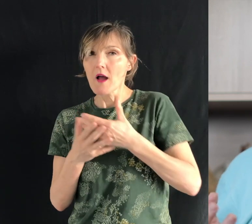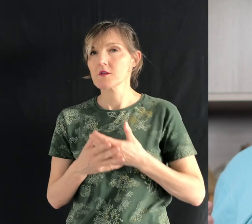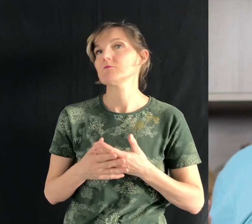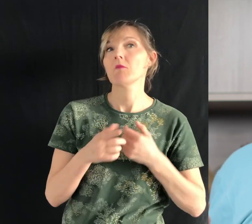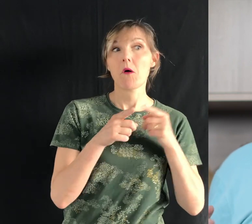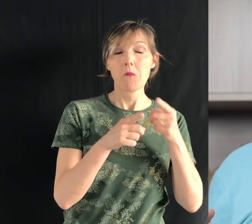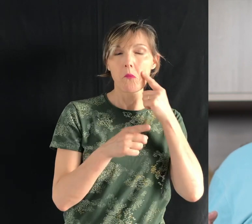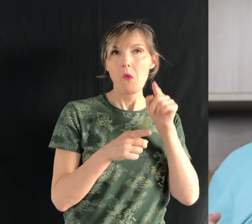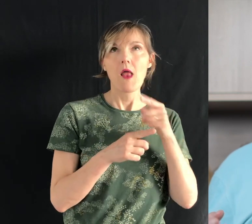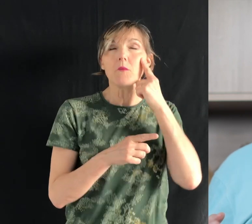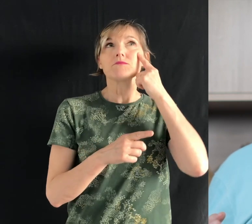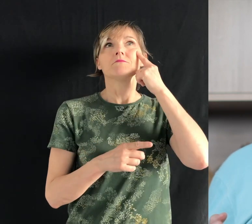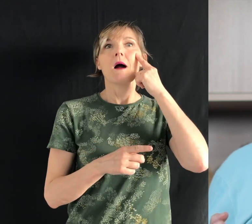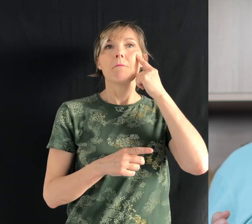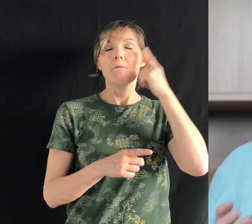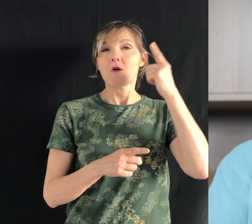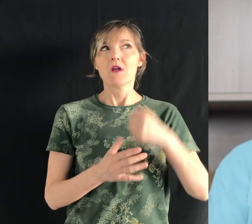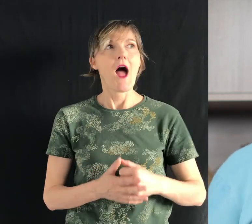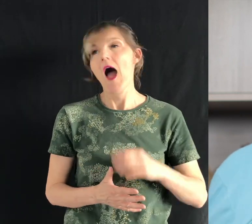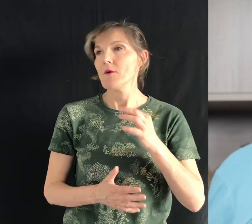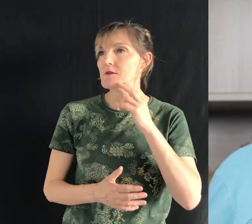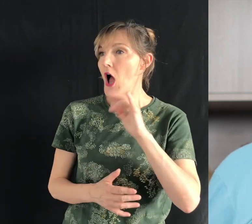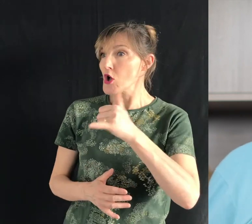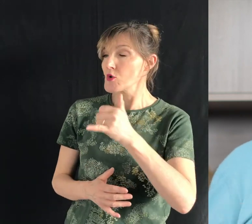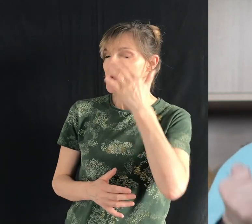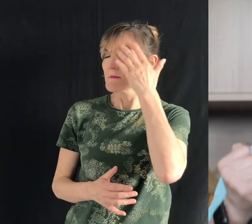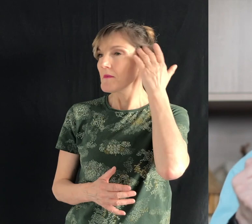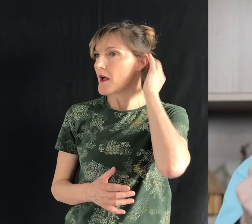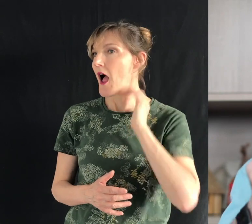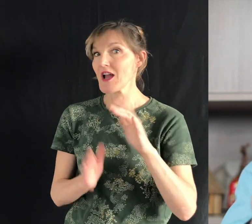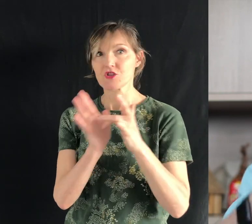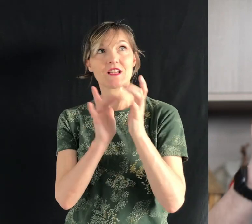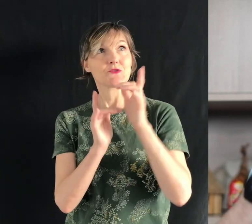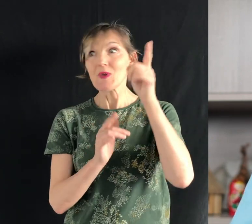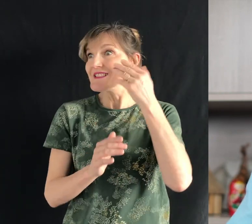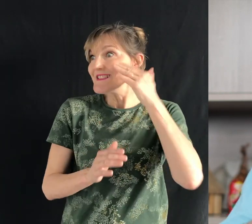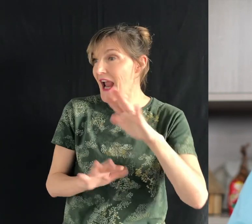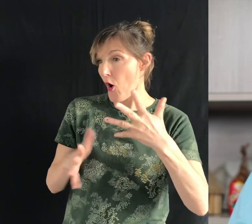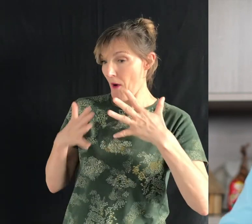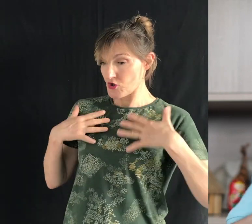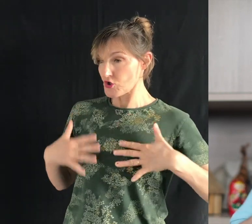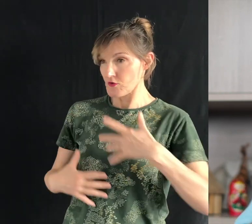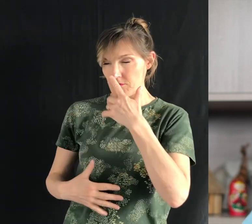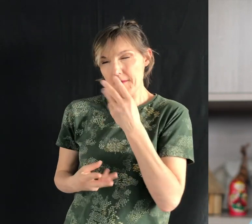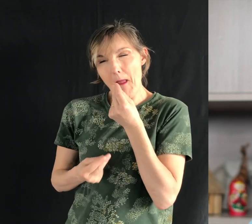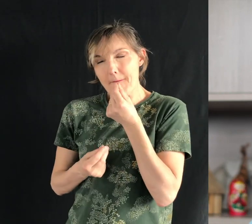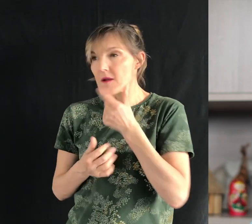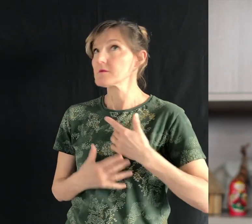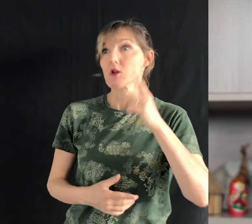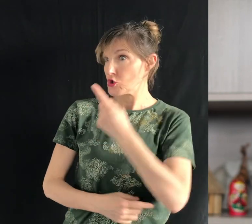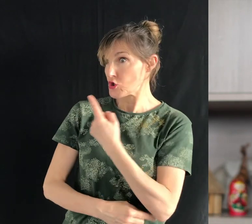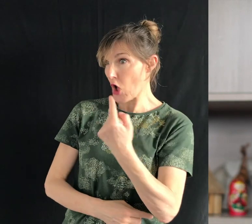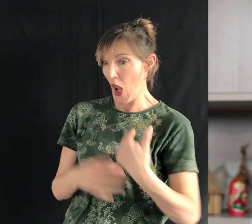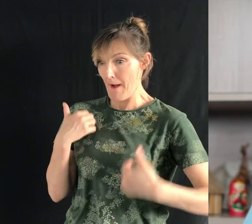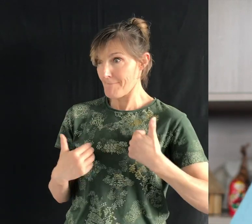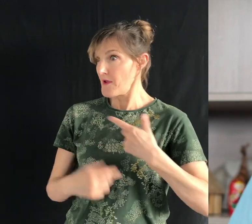'un coup, la lumière se fit dans son esprit. Johnny,-elle, Jésus sait comment tu te sens. Tu n'es pas seul à être